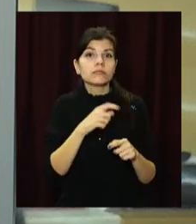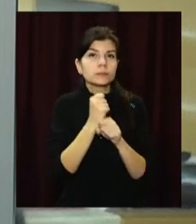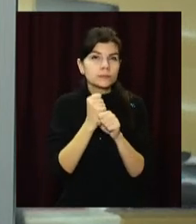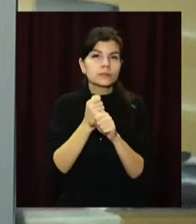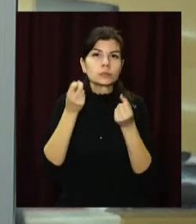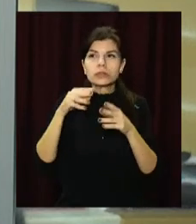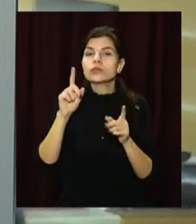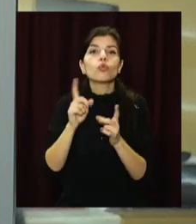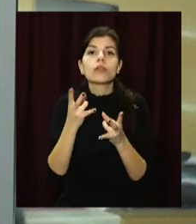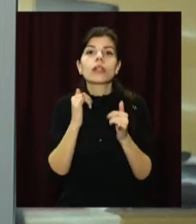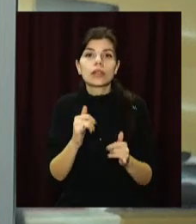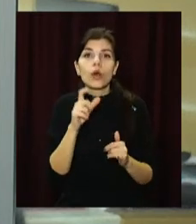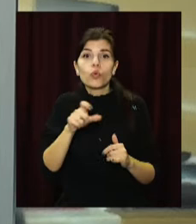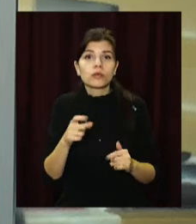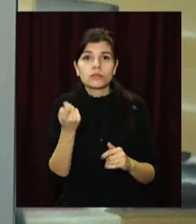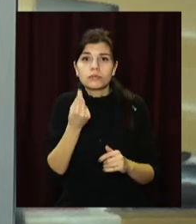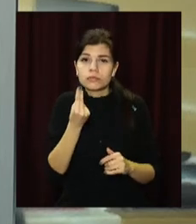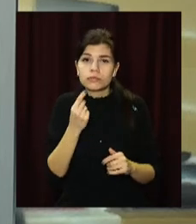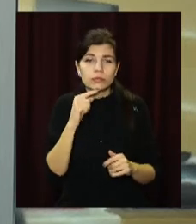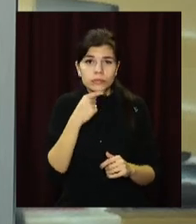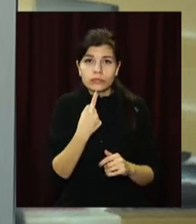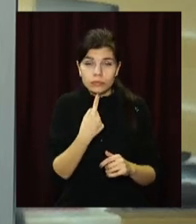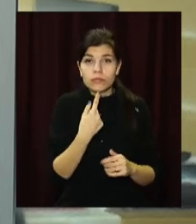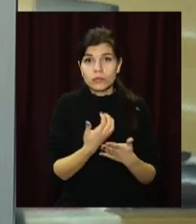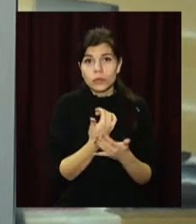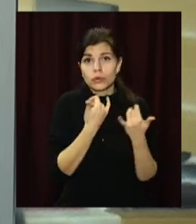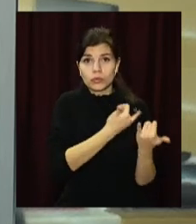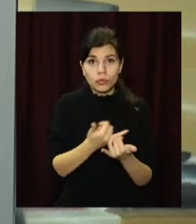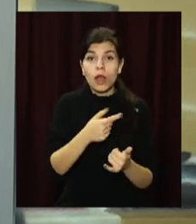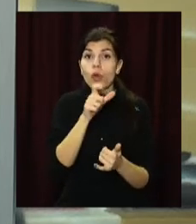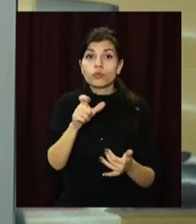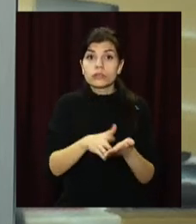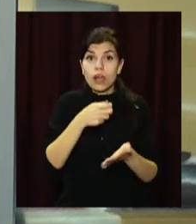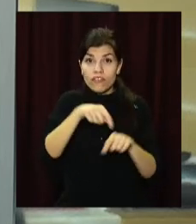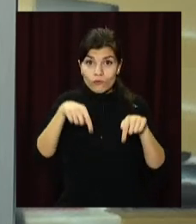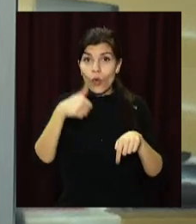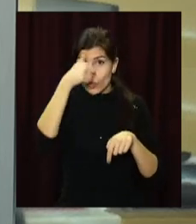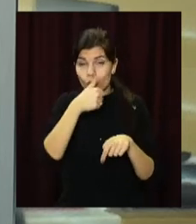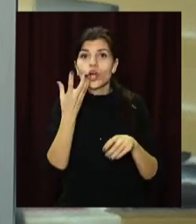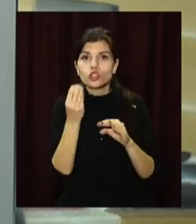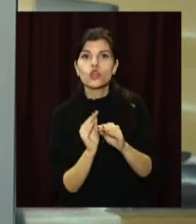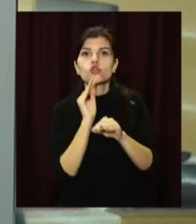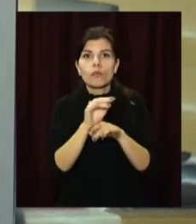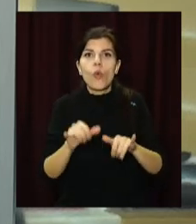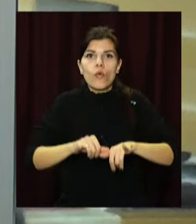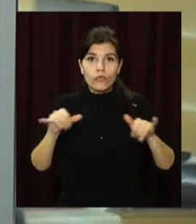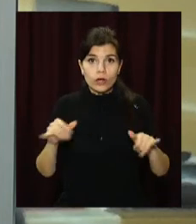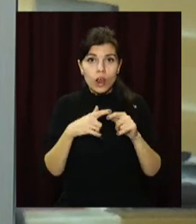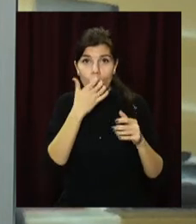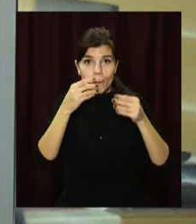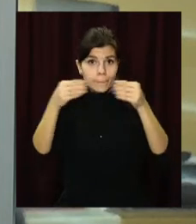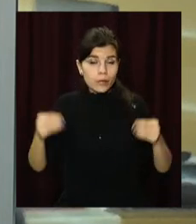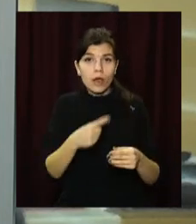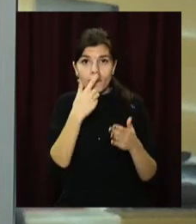та придбали для малозабезпечених людей спеціальні панелі. Цьогоріч за заявами мешканців декому надали додаткові обігрівачі. Наразі їх